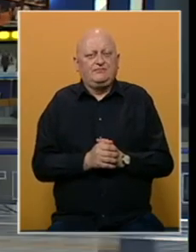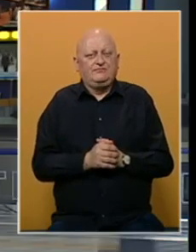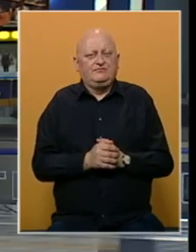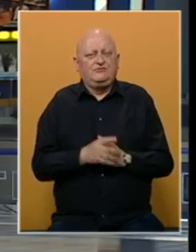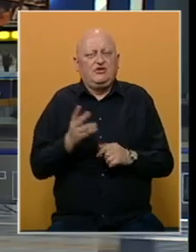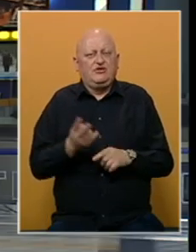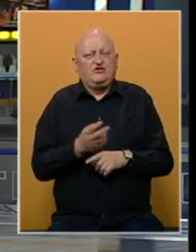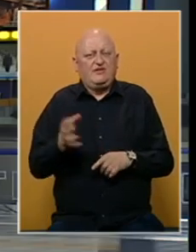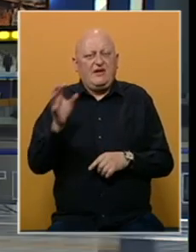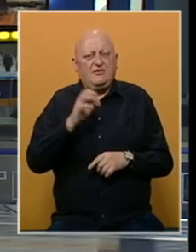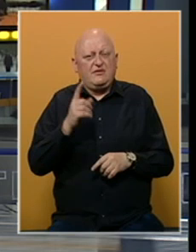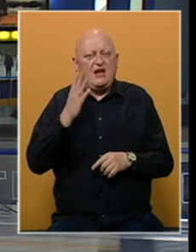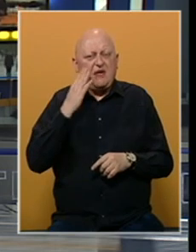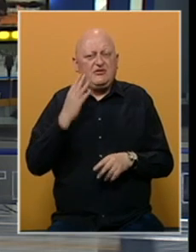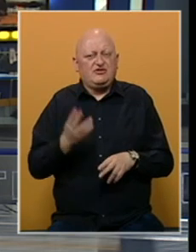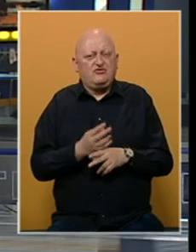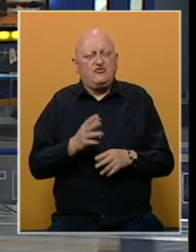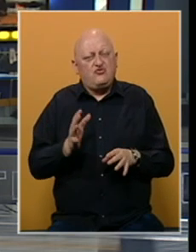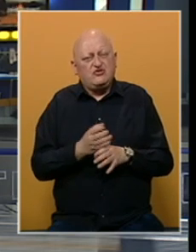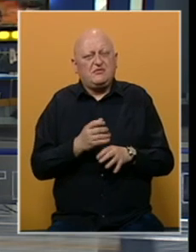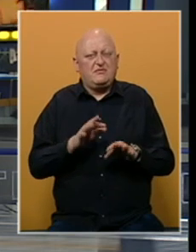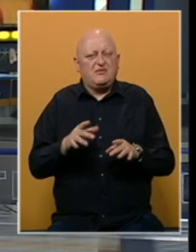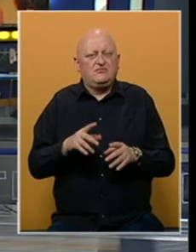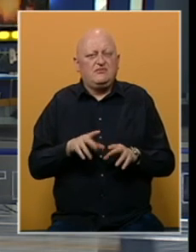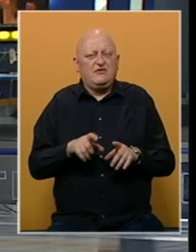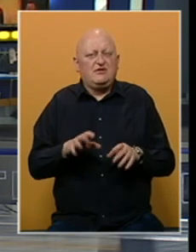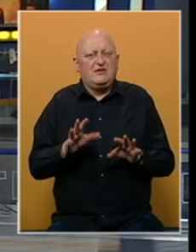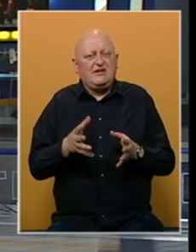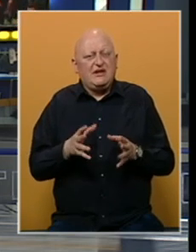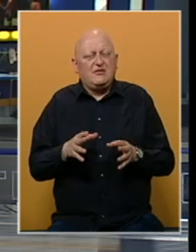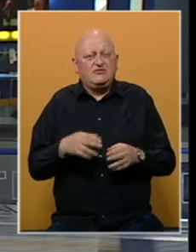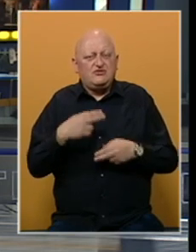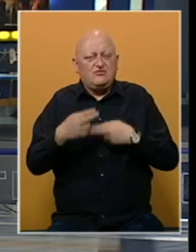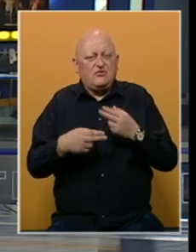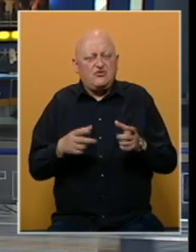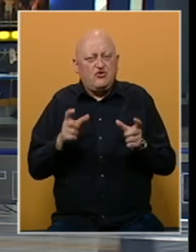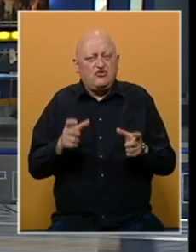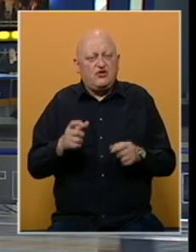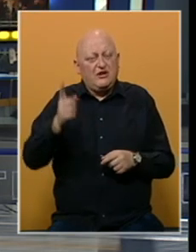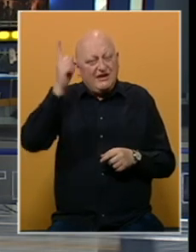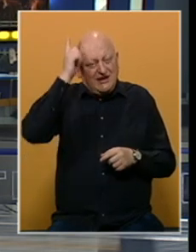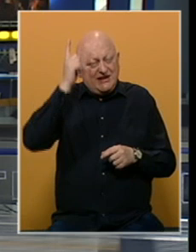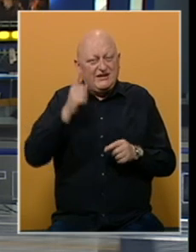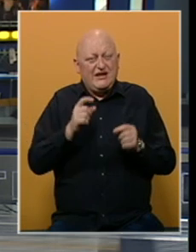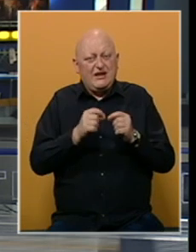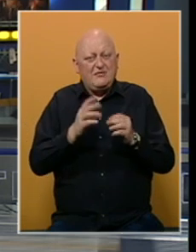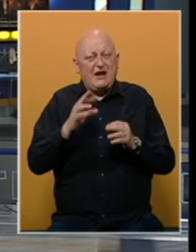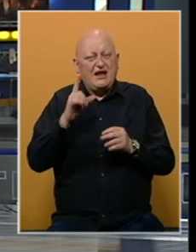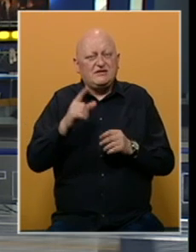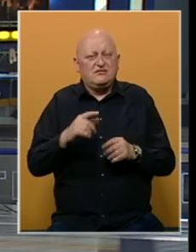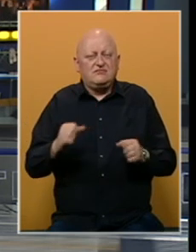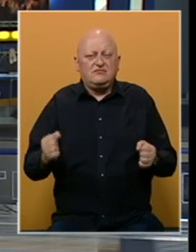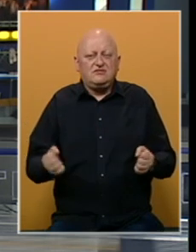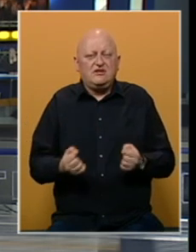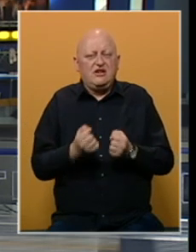Dok zemlje Evrope i Sjedinjene države uspjevaju pandemiju koronavirusa djelimično staviti pod kontrolu, Indija i Brazil